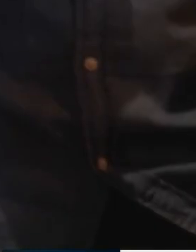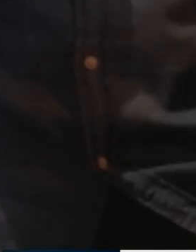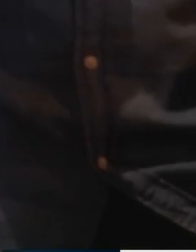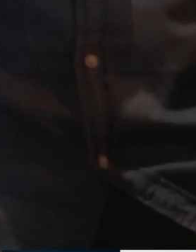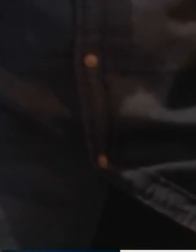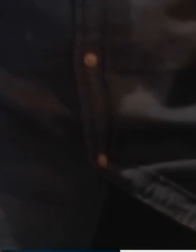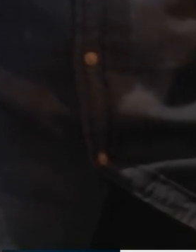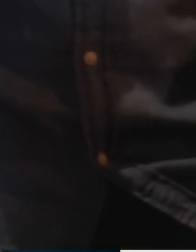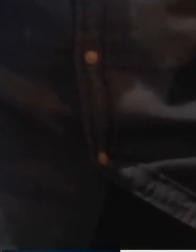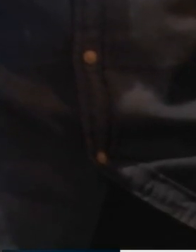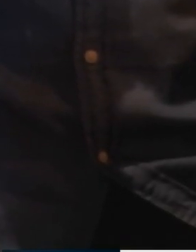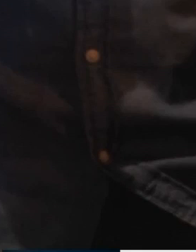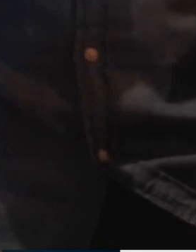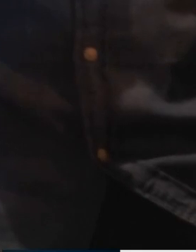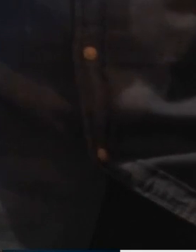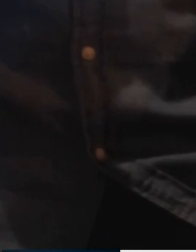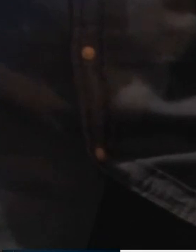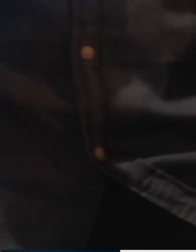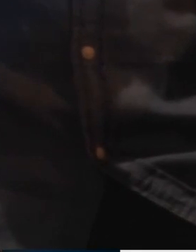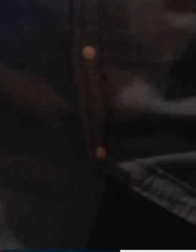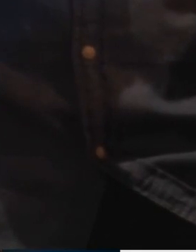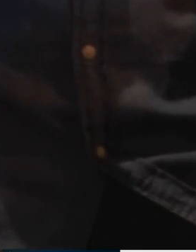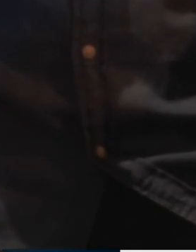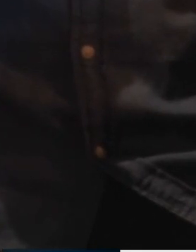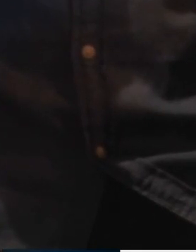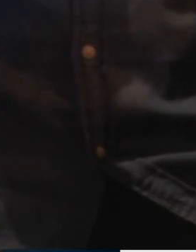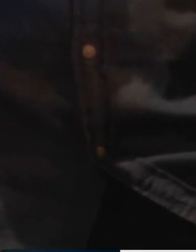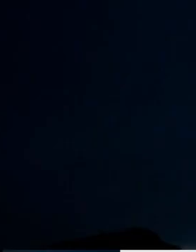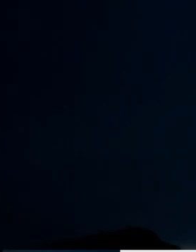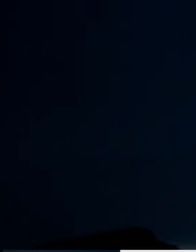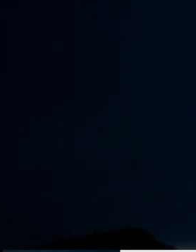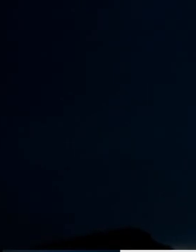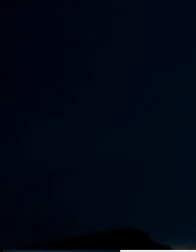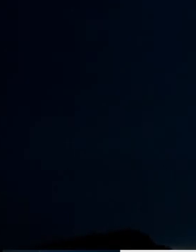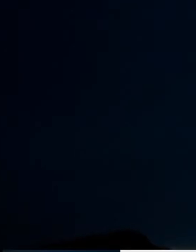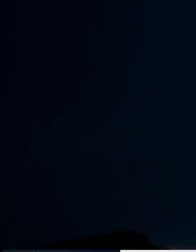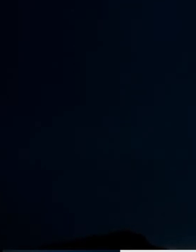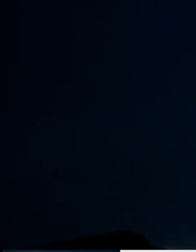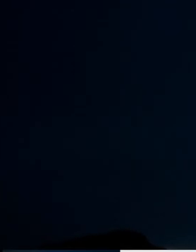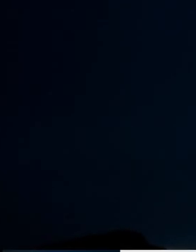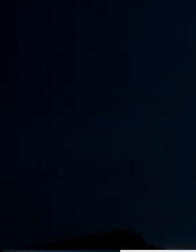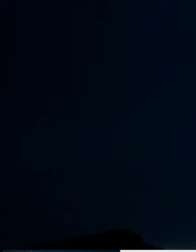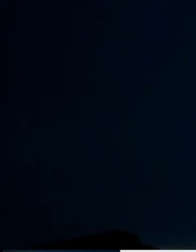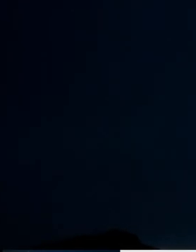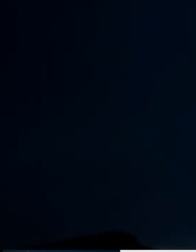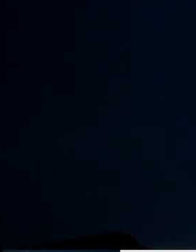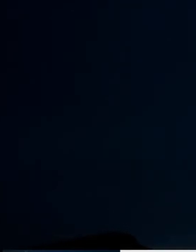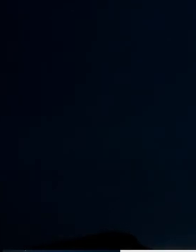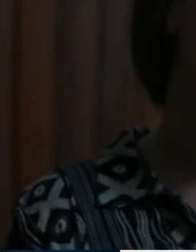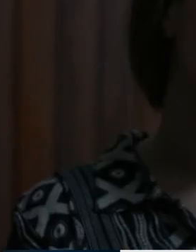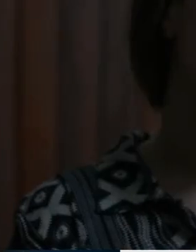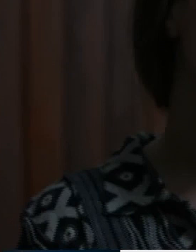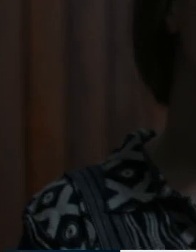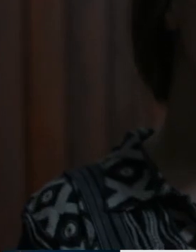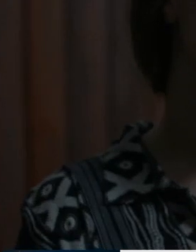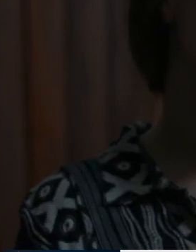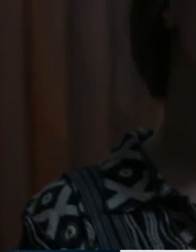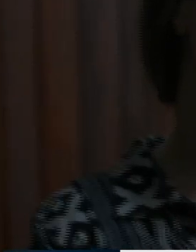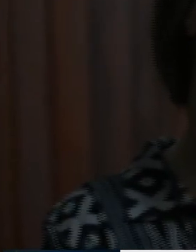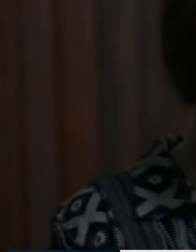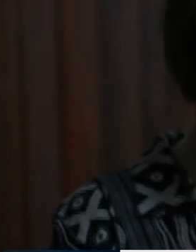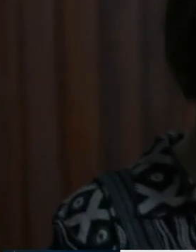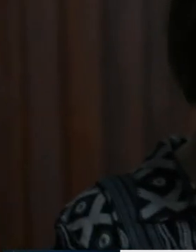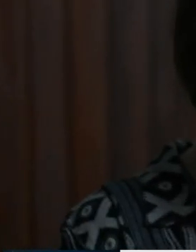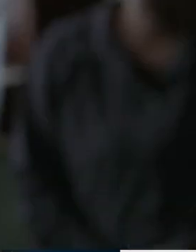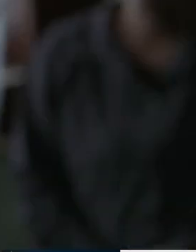gjon filmi do shijet në kinematem bi 50 veneve botës pra është një film që do shijet shumë edhe në fund fundet